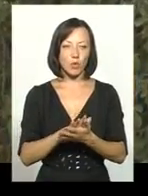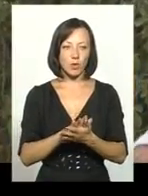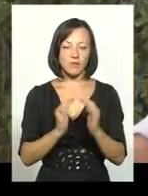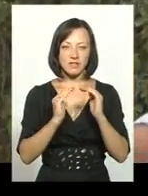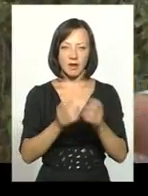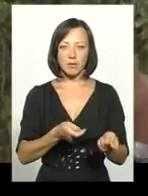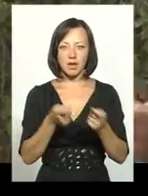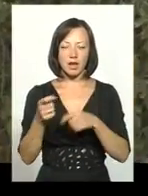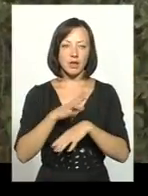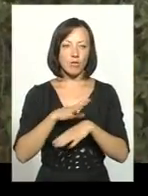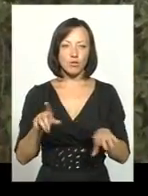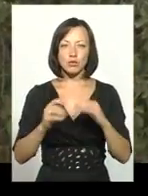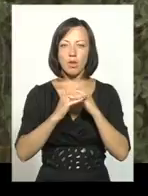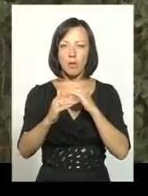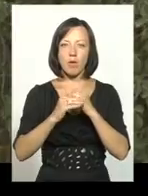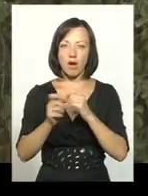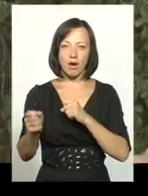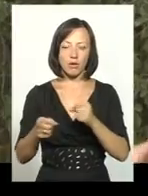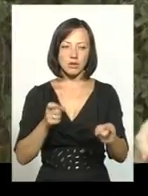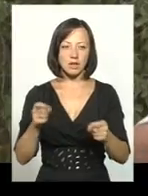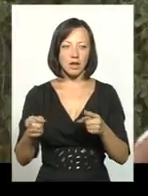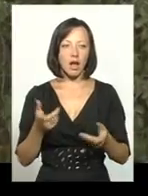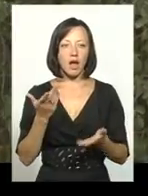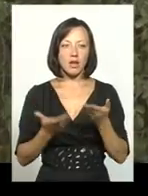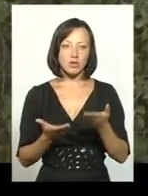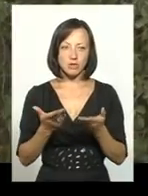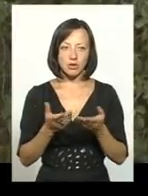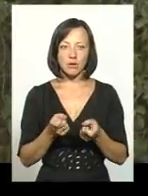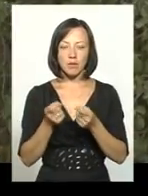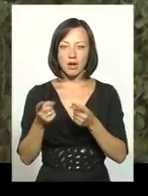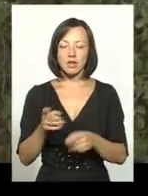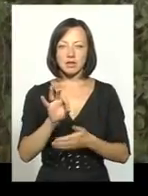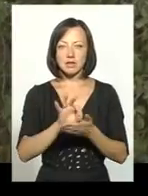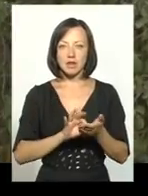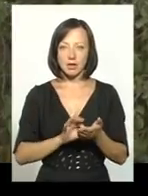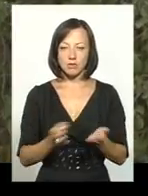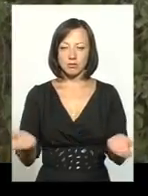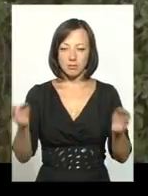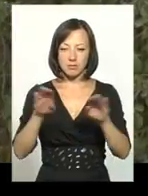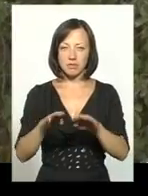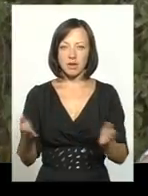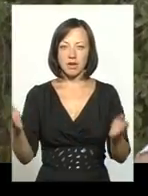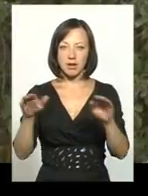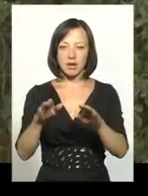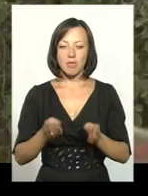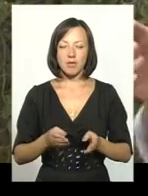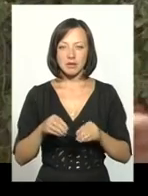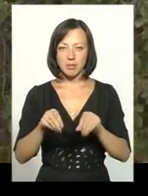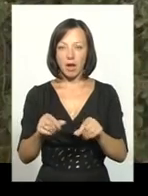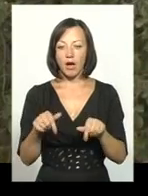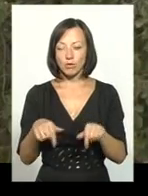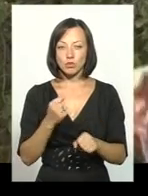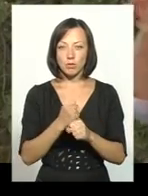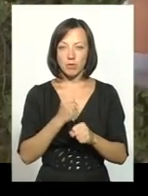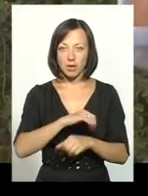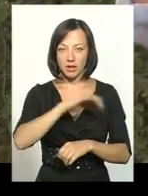вивозили. Не було такого, щоб по полях розкидали. А як розкидали, одразу приворували. А це зробили тут.